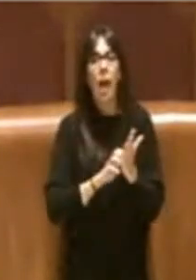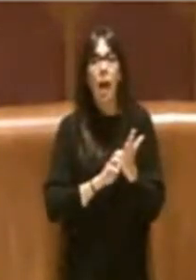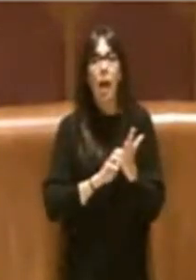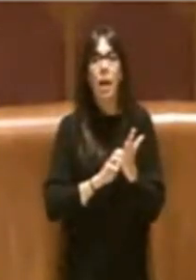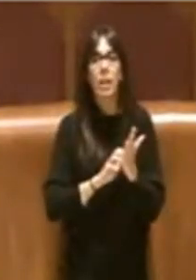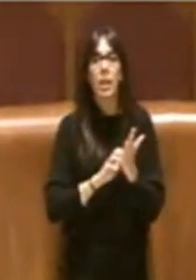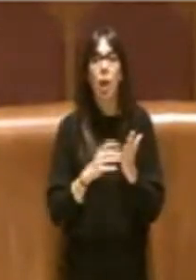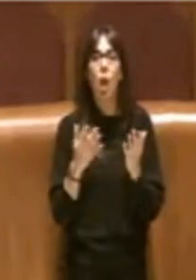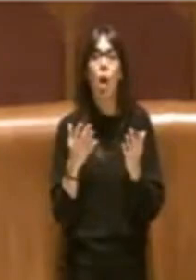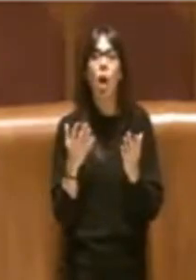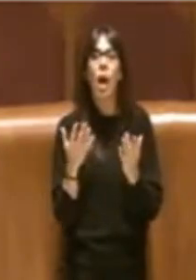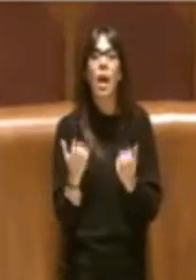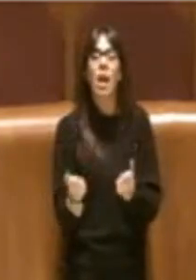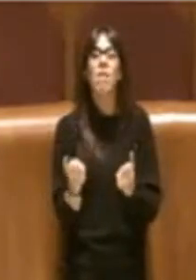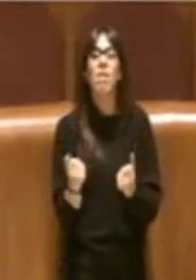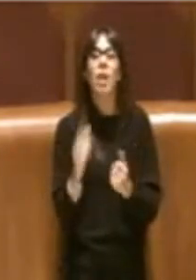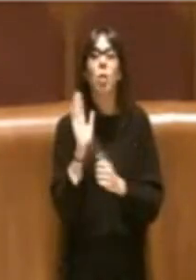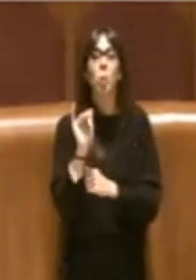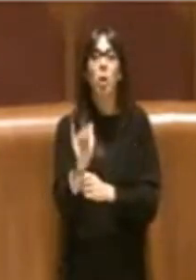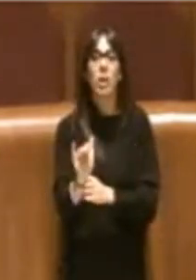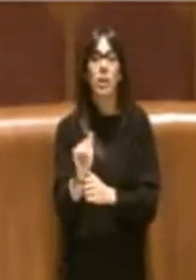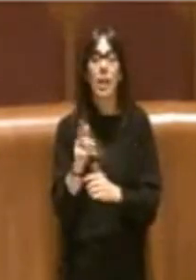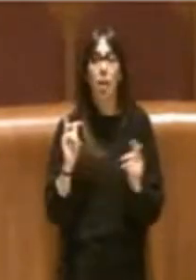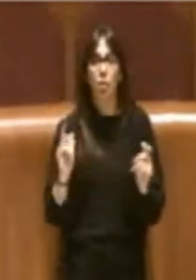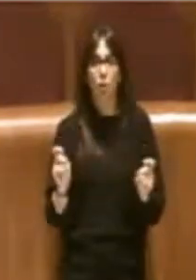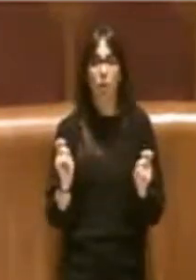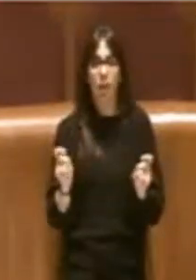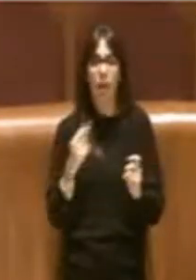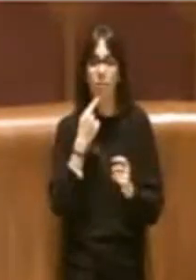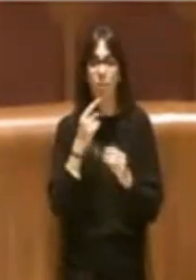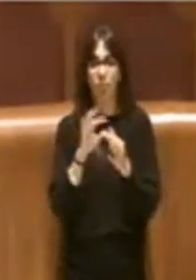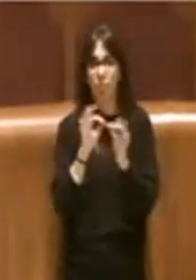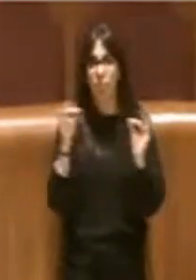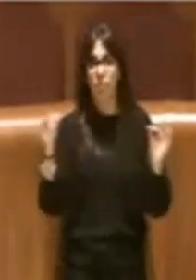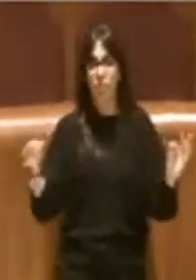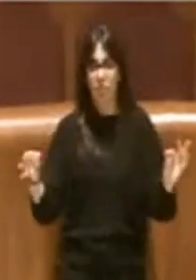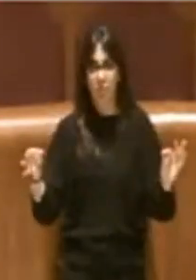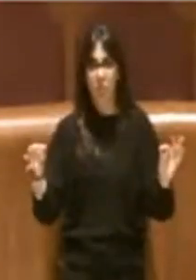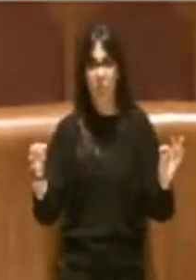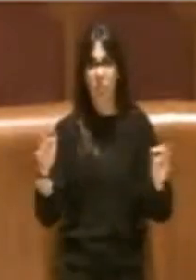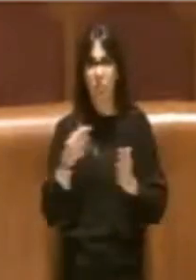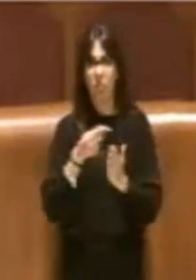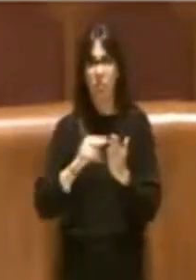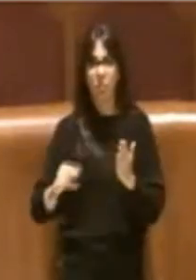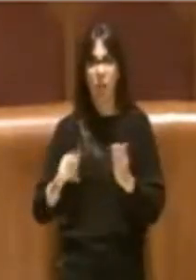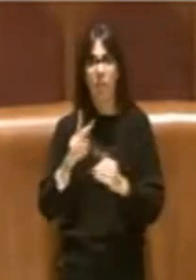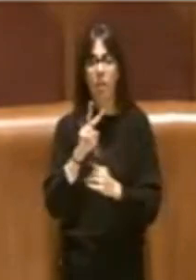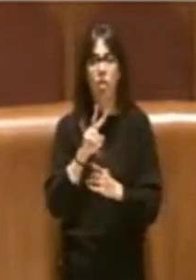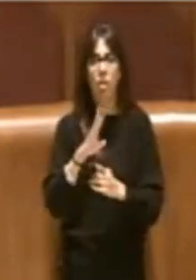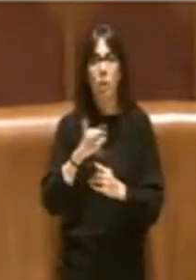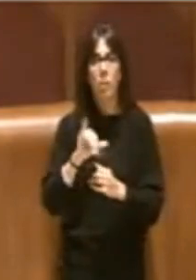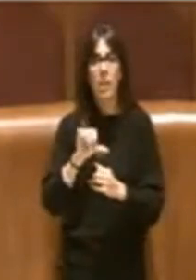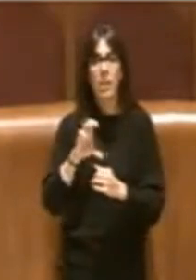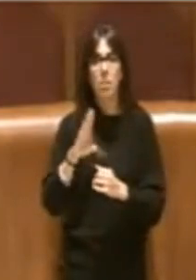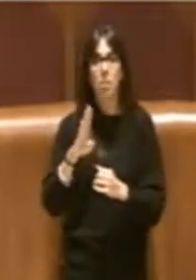quotidiano cito testualmente quanto riportato da Vincenzo Bisbiglia